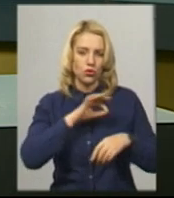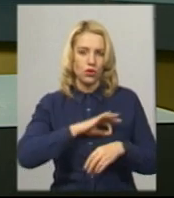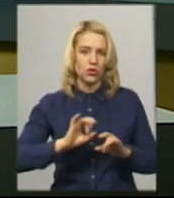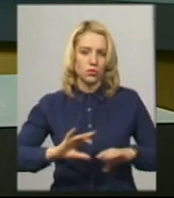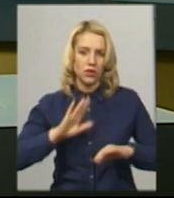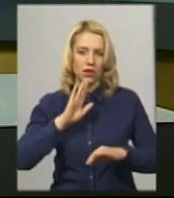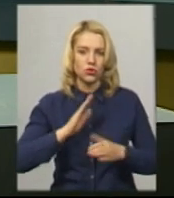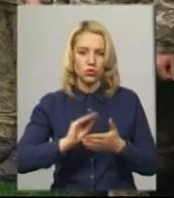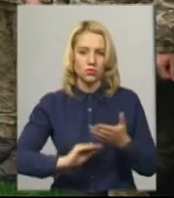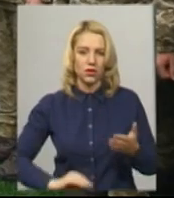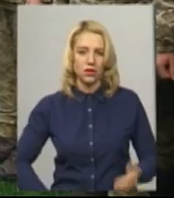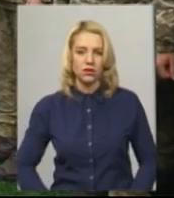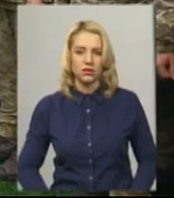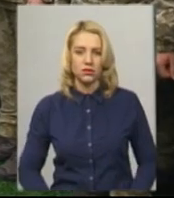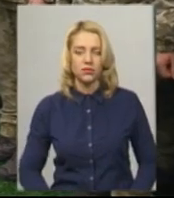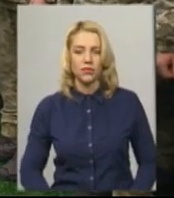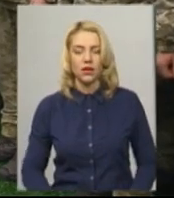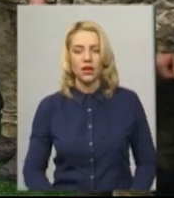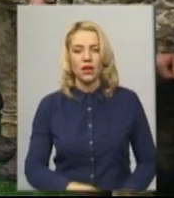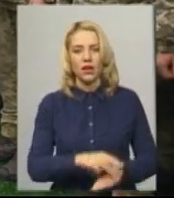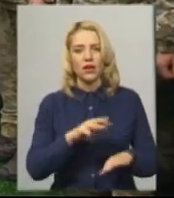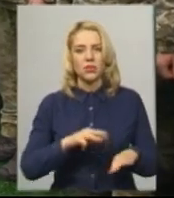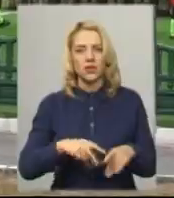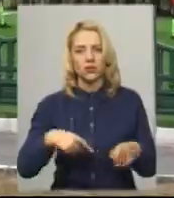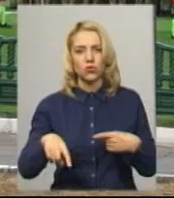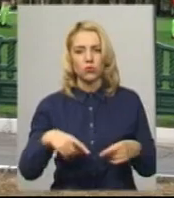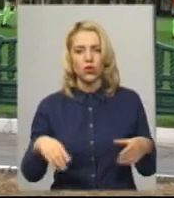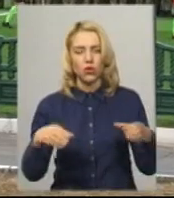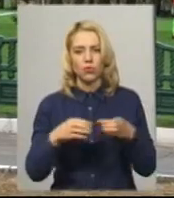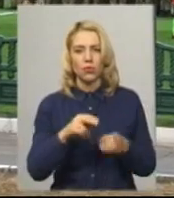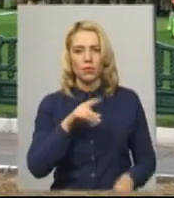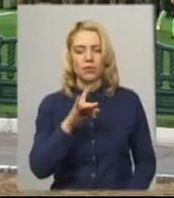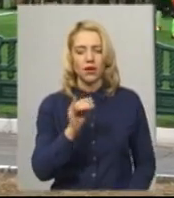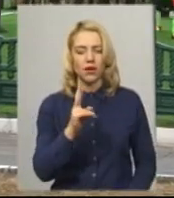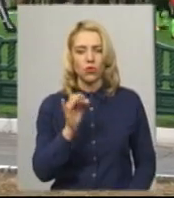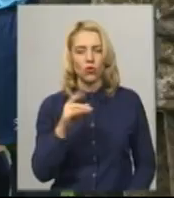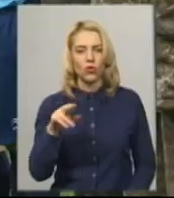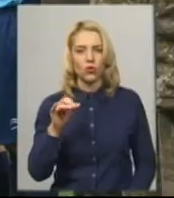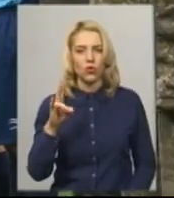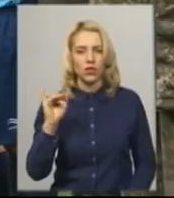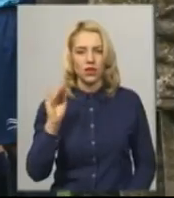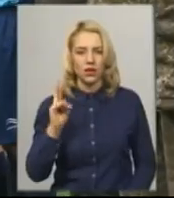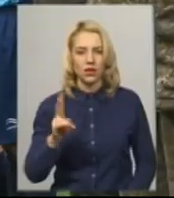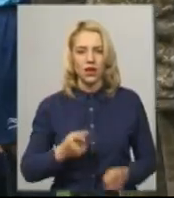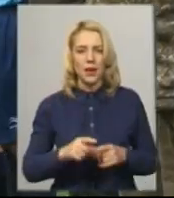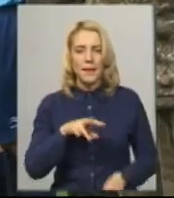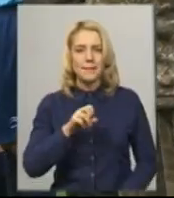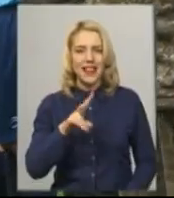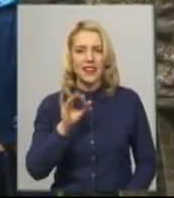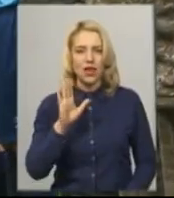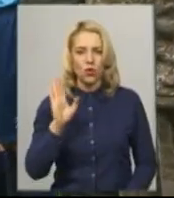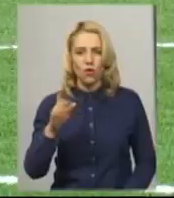Шевчук. Капітан футбольної команди-прикордонник Держприкордонслужби України Володимир Мельников каже,